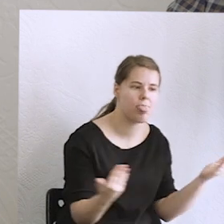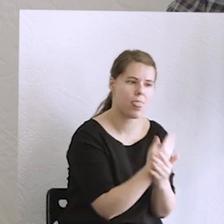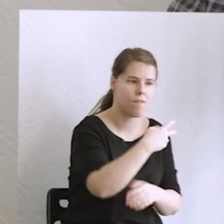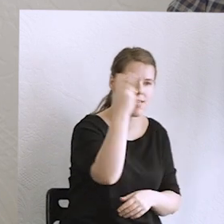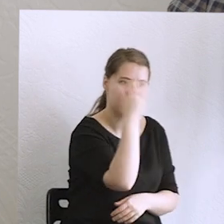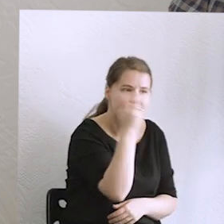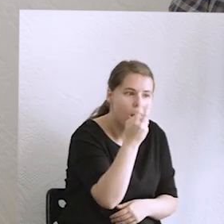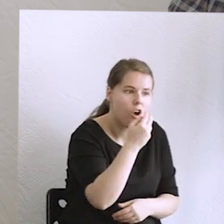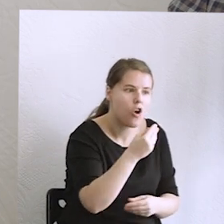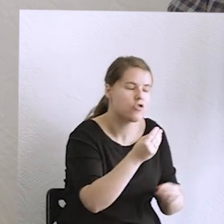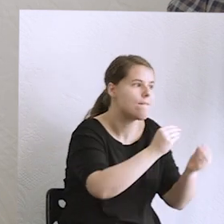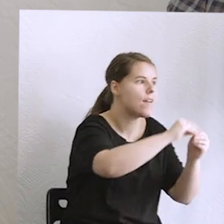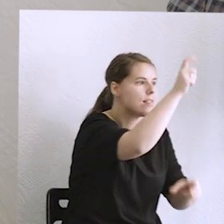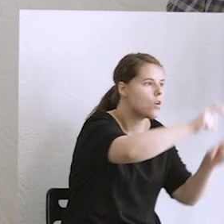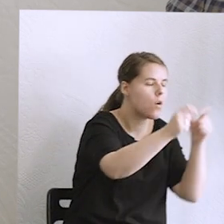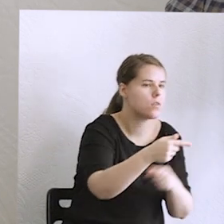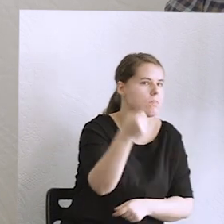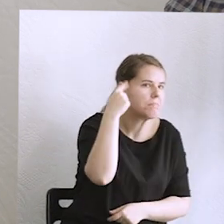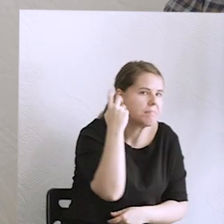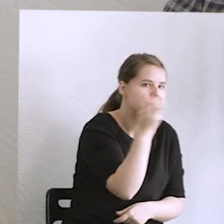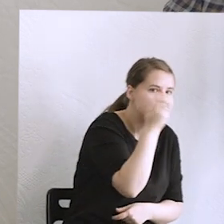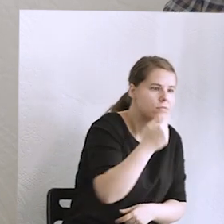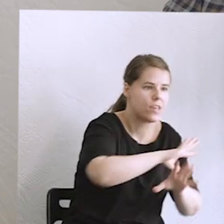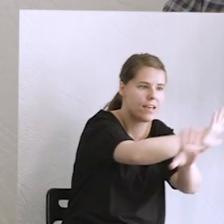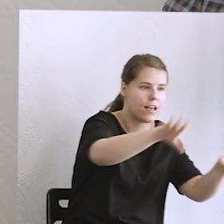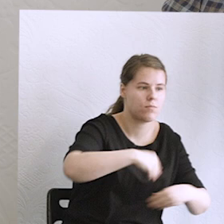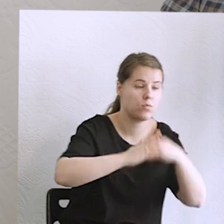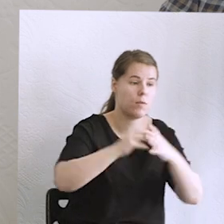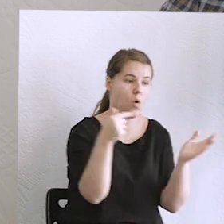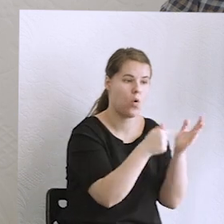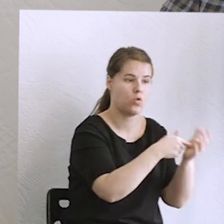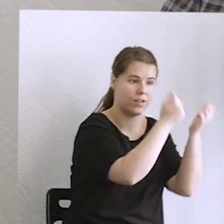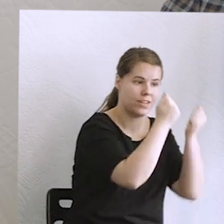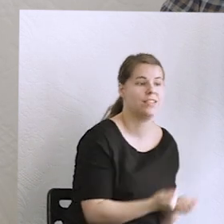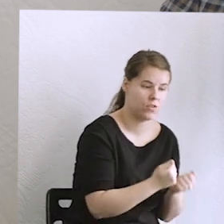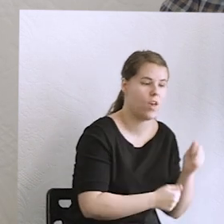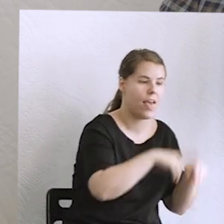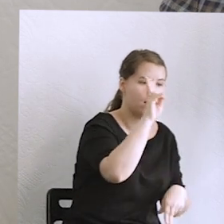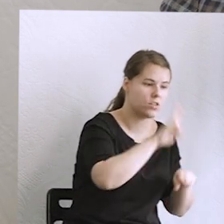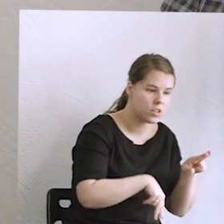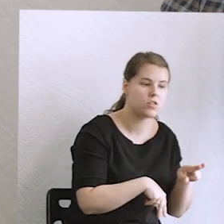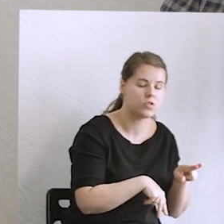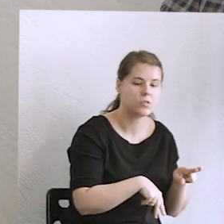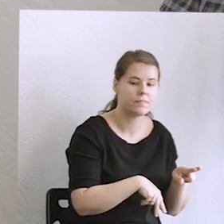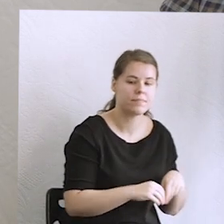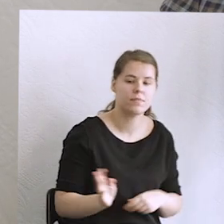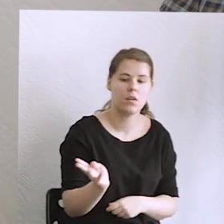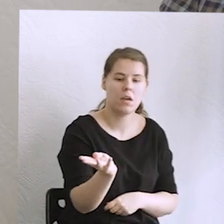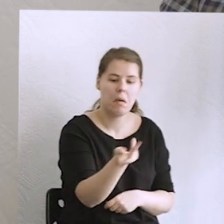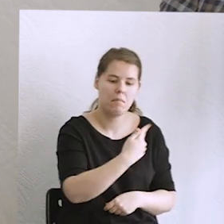za sobą wiele osób. To znacznie trudniejsze wyzwanie niż pozostawianie w postapokoliptycznym